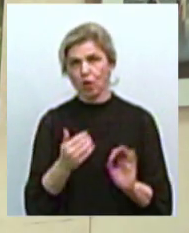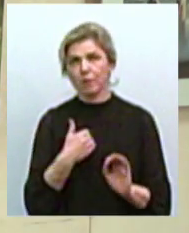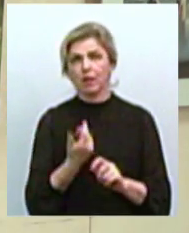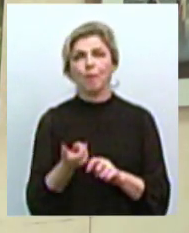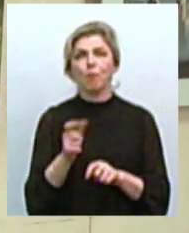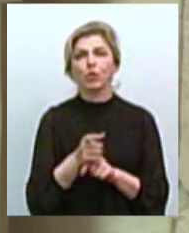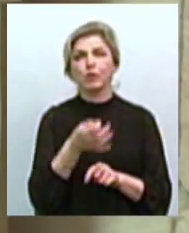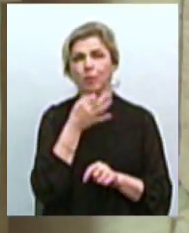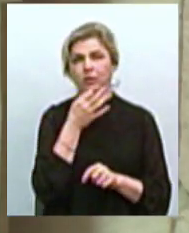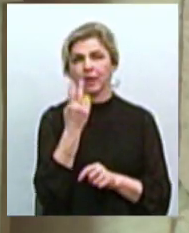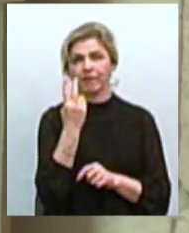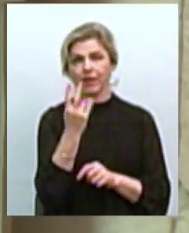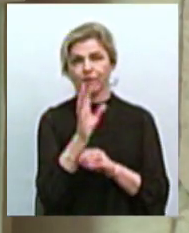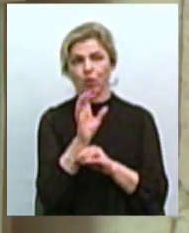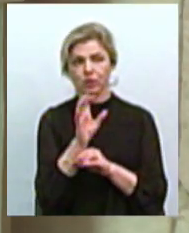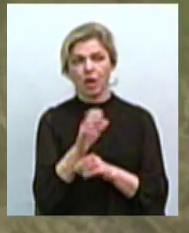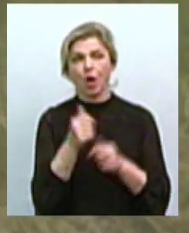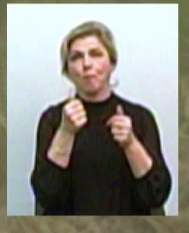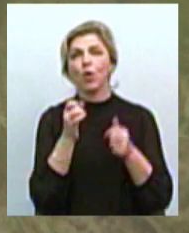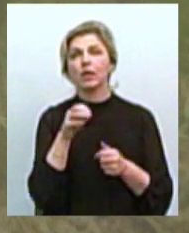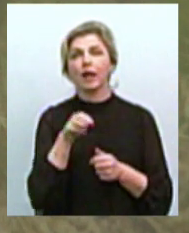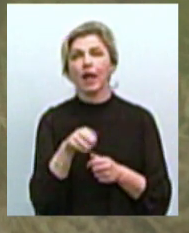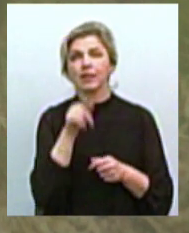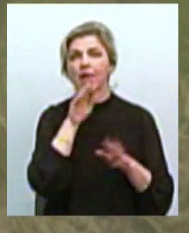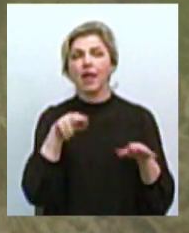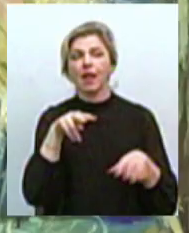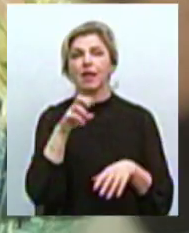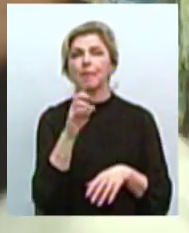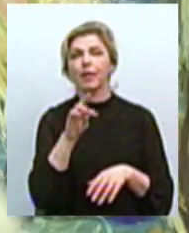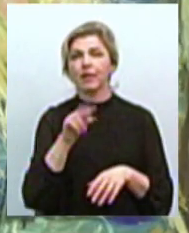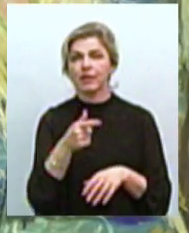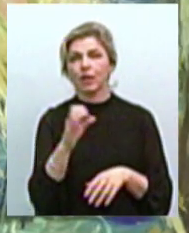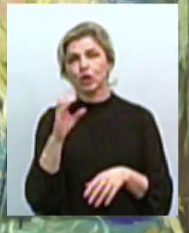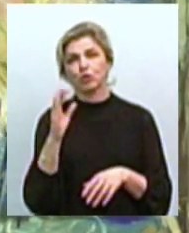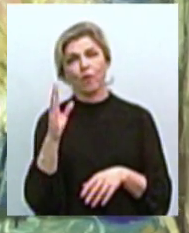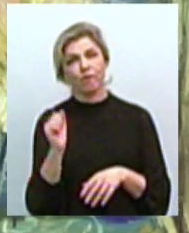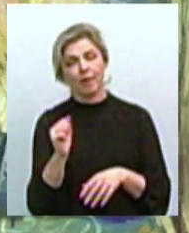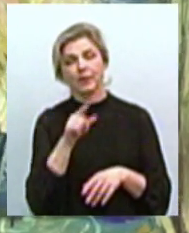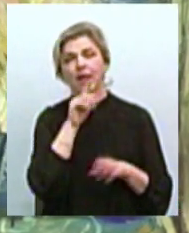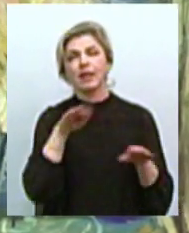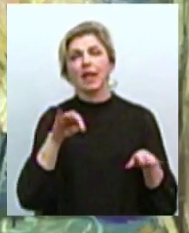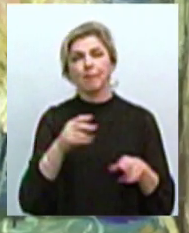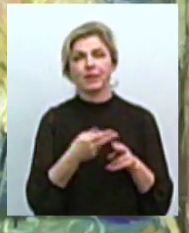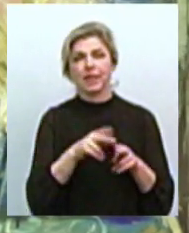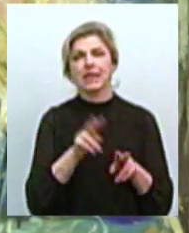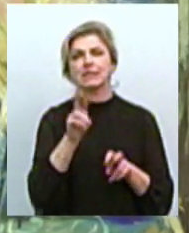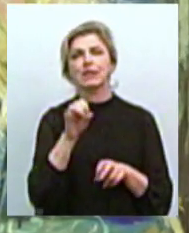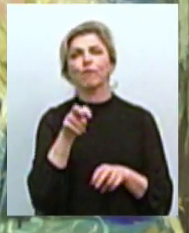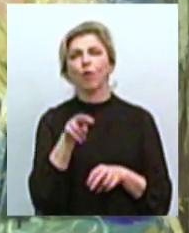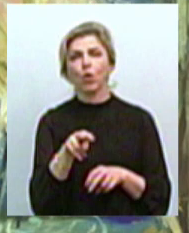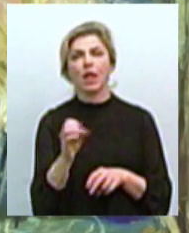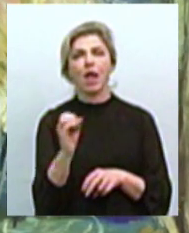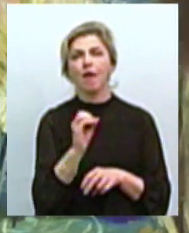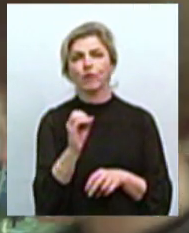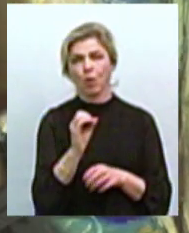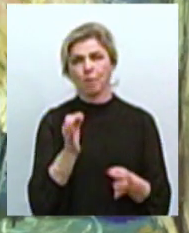сподобалися дві фотографії. Це портрет лебедя і портрет сови. Лебідь – це символ європейської природи. У Європі вважається